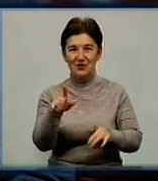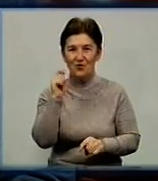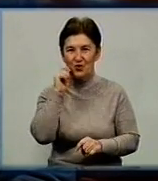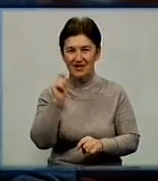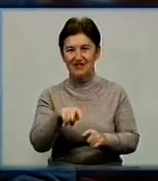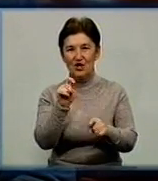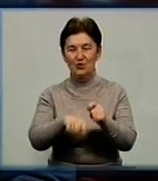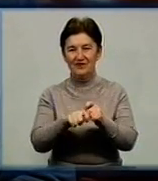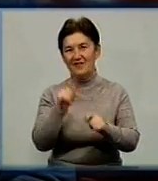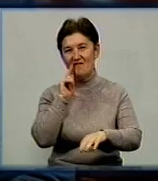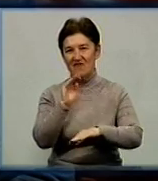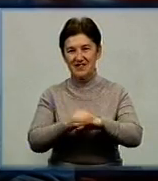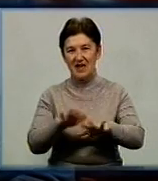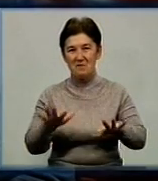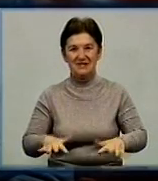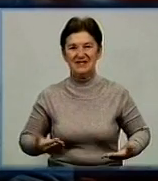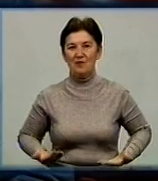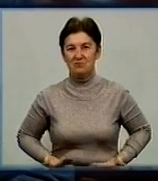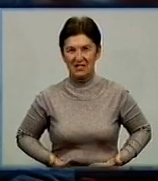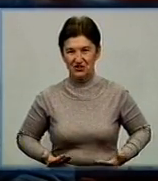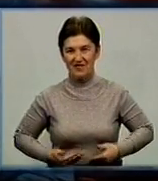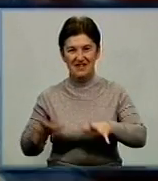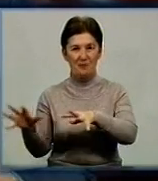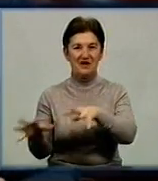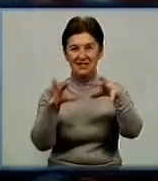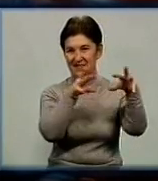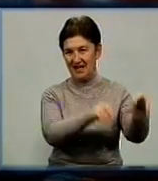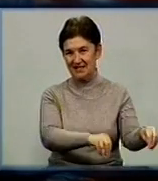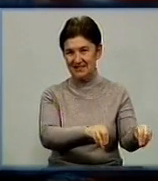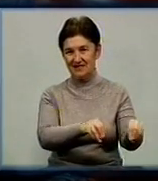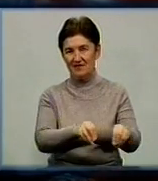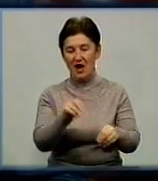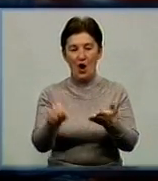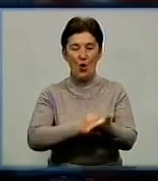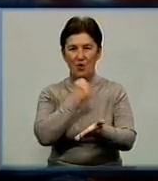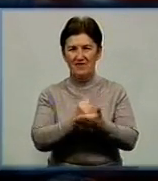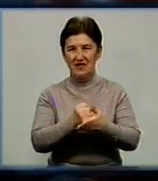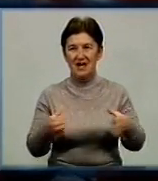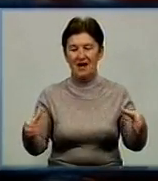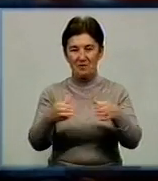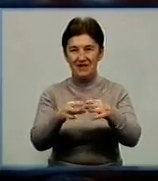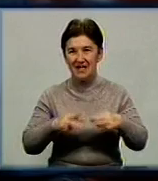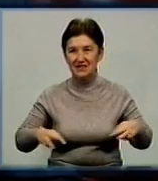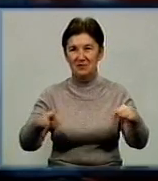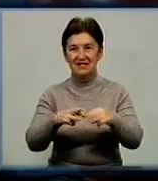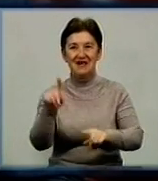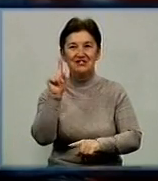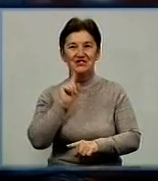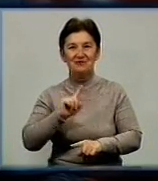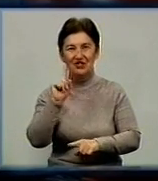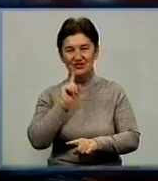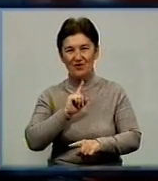контролюватимуть фактичне місце проживання переселенців. Відповідну постанову ухвалив Кабінет міністрів всіх жителів з тимчасово